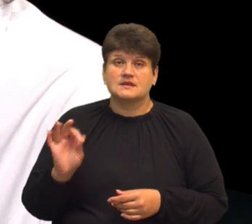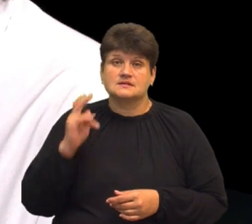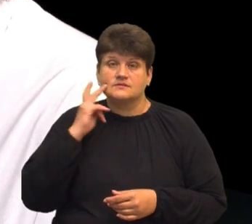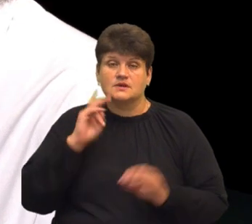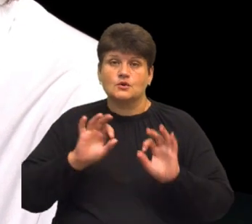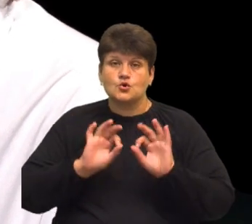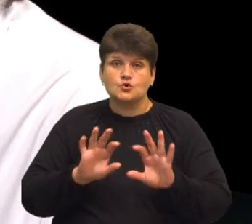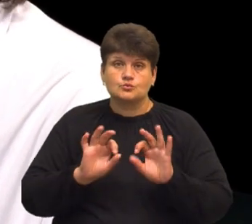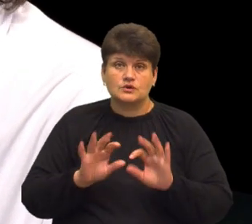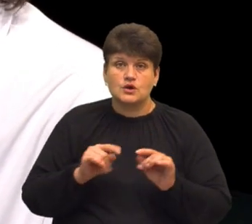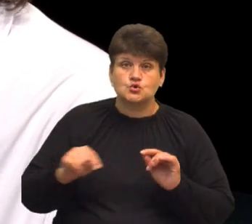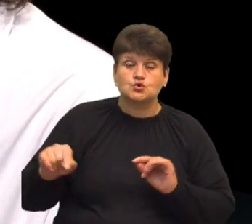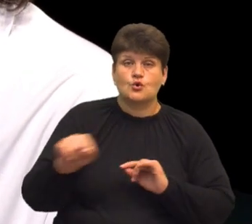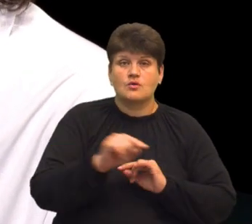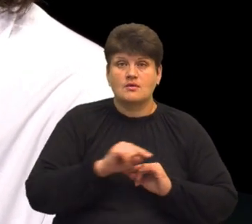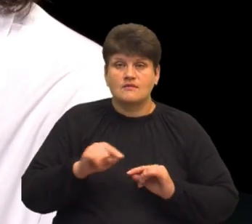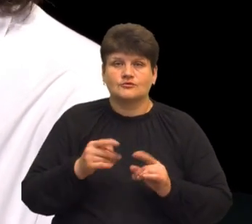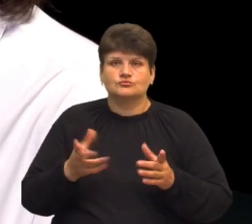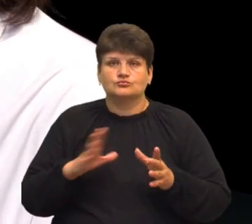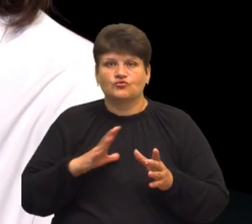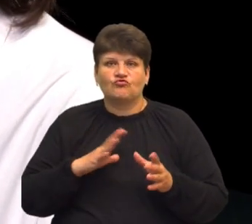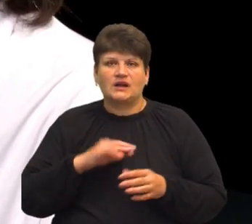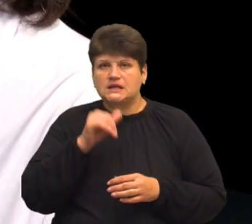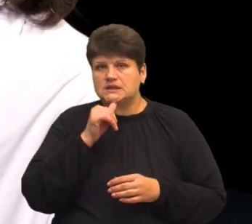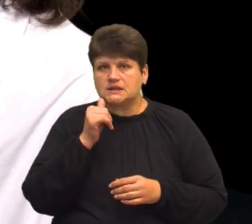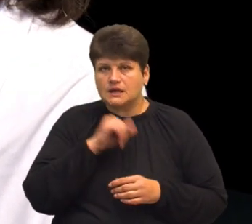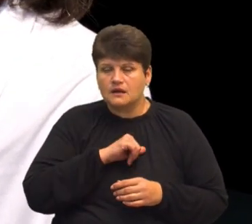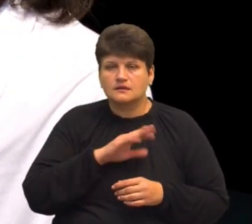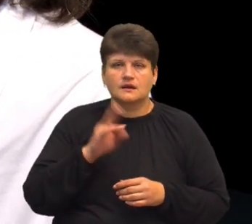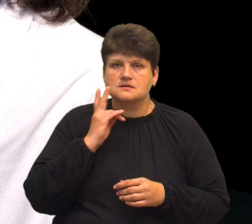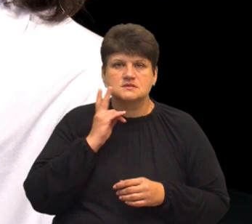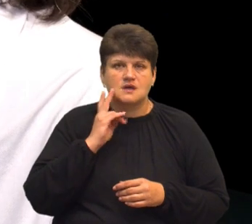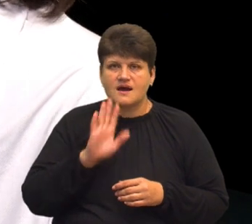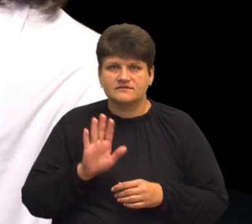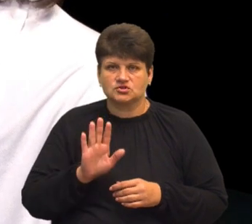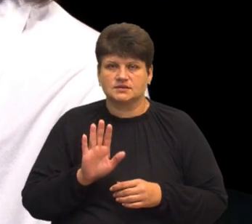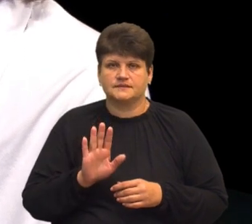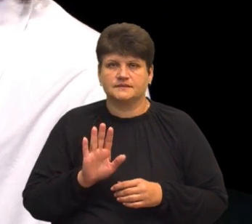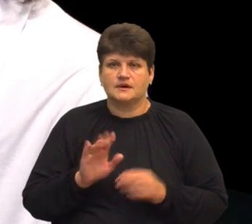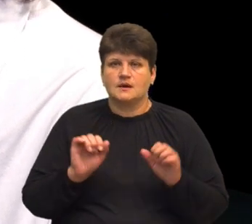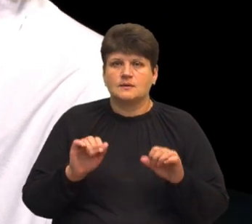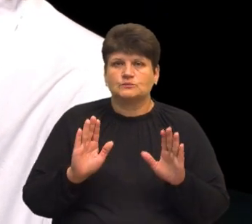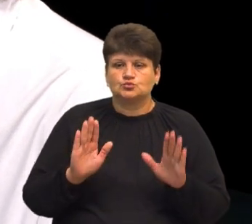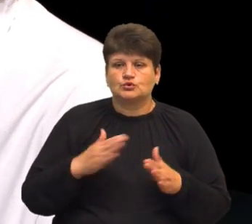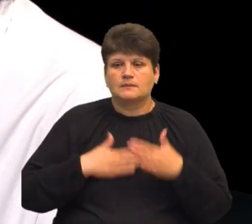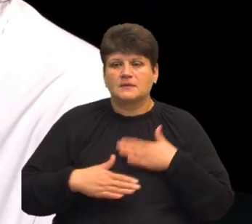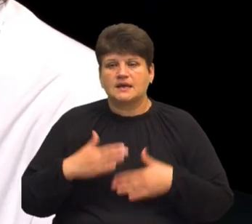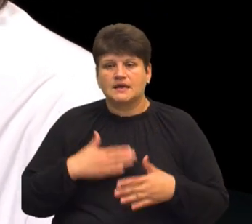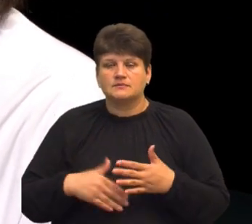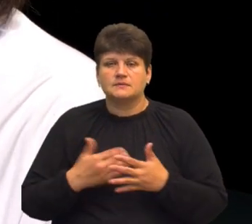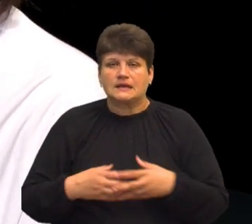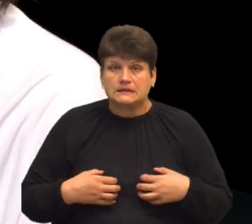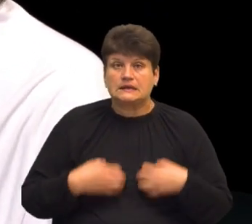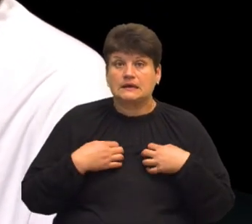навколо таких ролей, які збувають, тайні, і не завжди вони можуть бути приємними. Лякають,